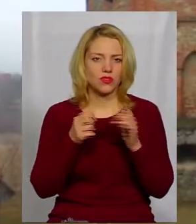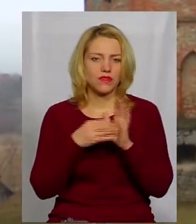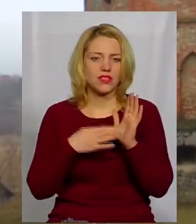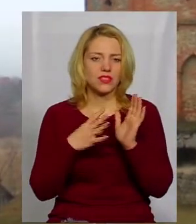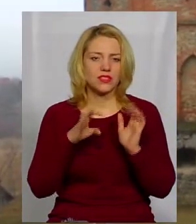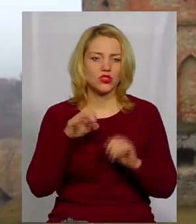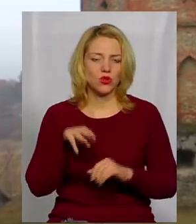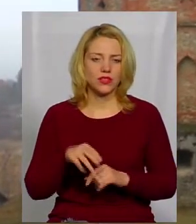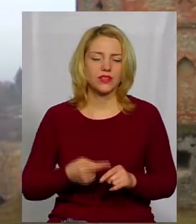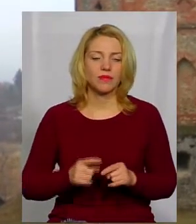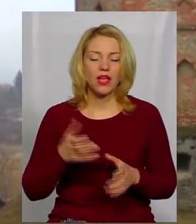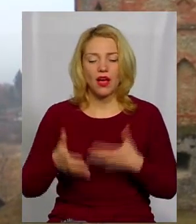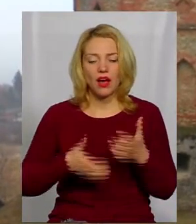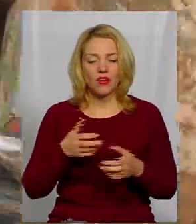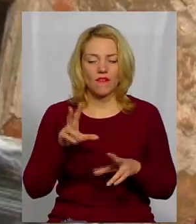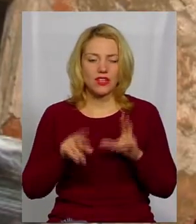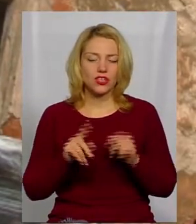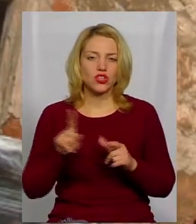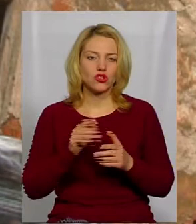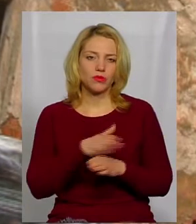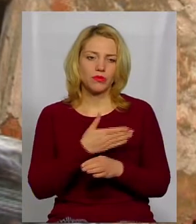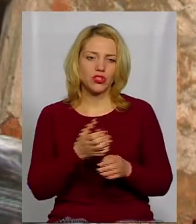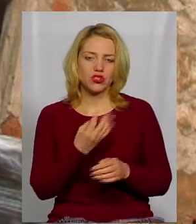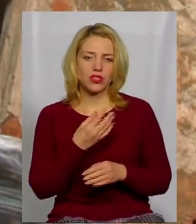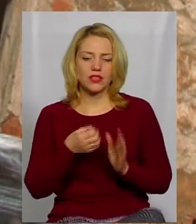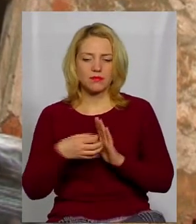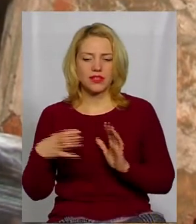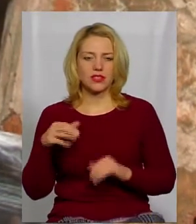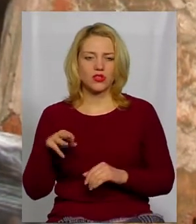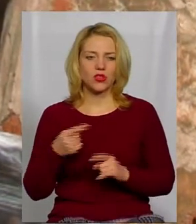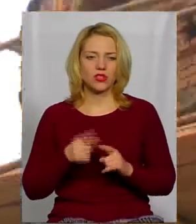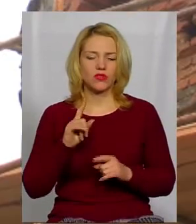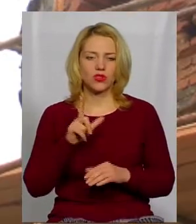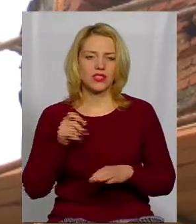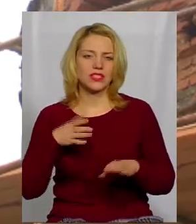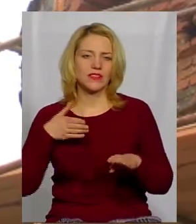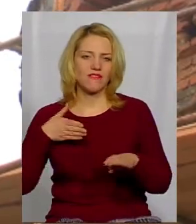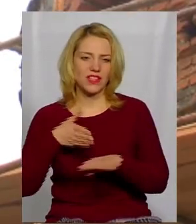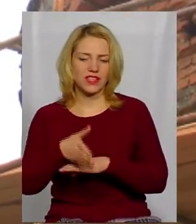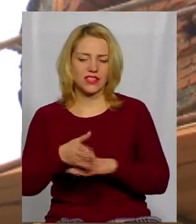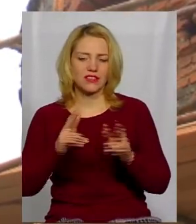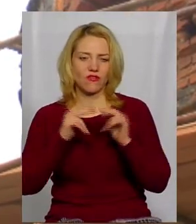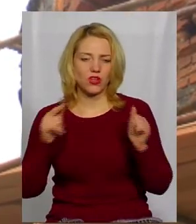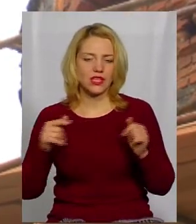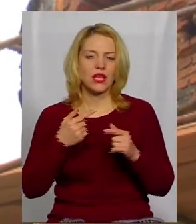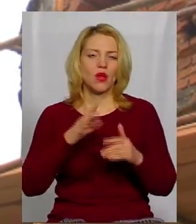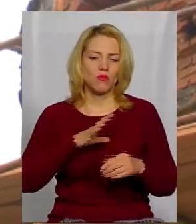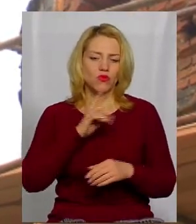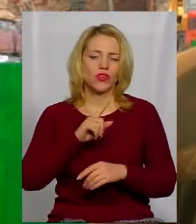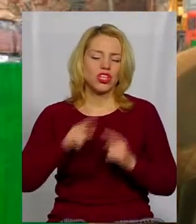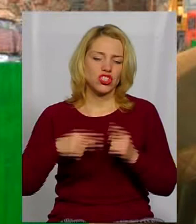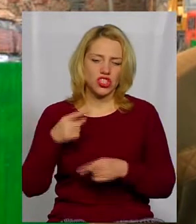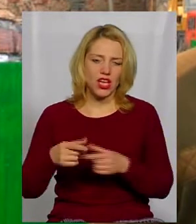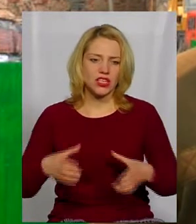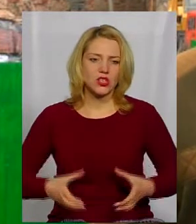Археологи вважають, що між 14-м і 15-м століттям один із в'їздів фортецю вів саме через круглу вежу, каже директор Державного